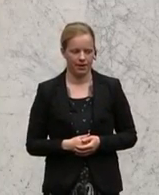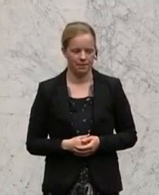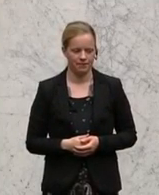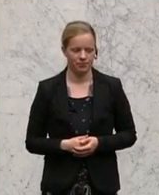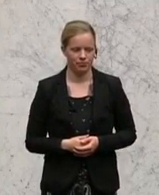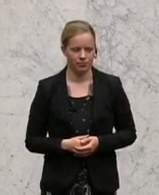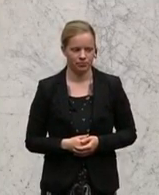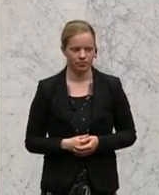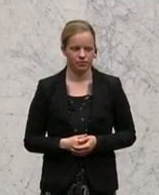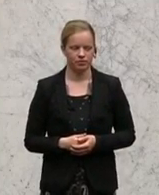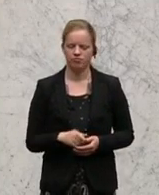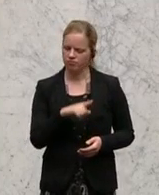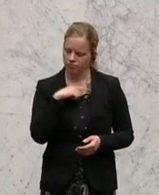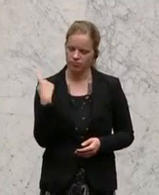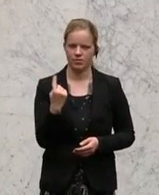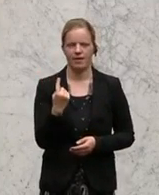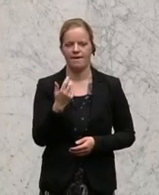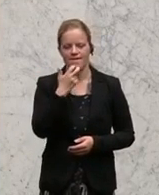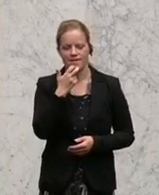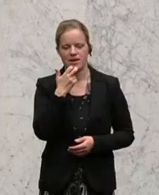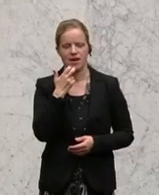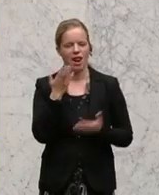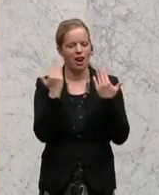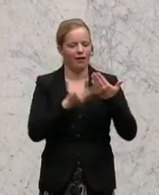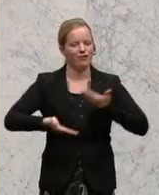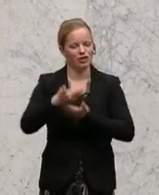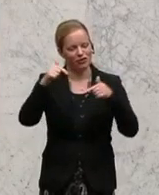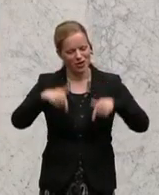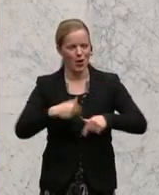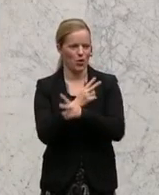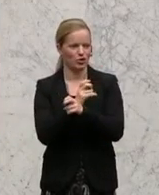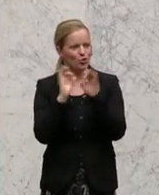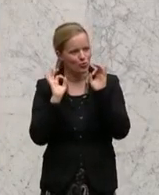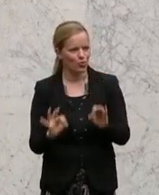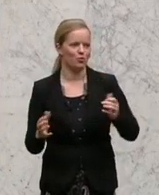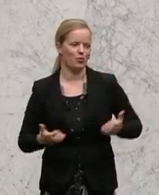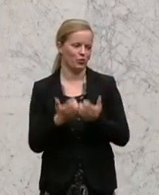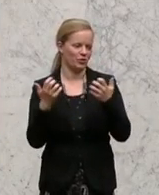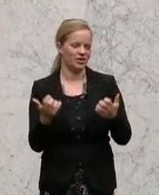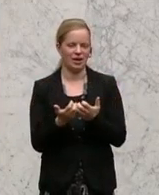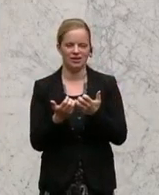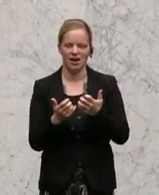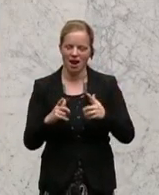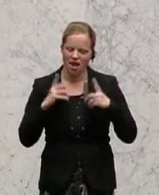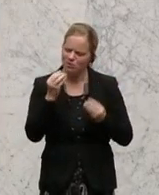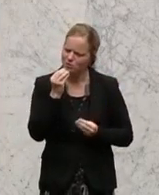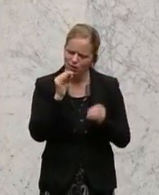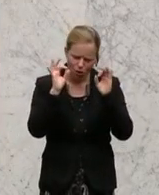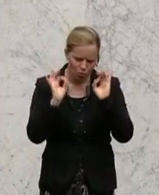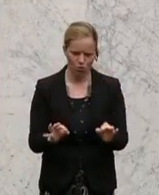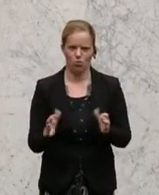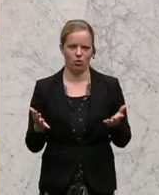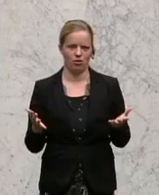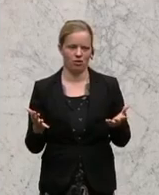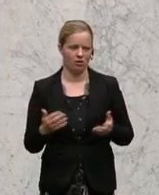eine Landwirtschaft in Österreich, die gut produzieren kann, die gesunde Lebensmittel produzieren kann. Dafür